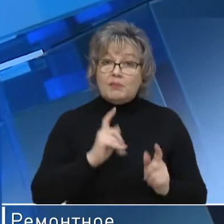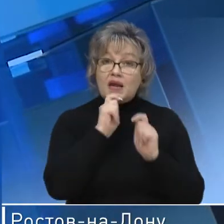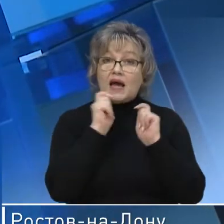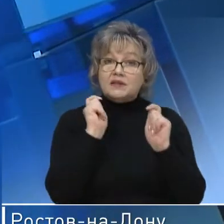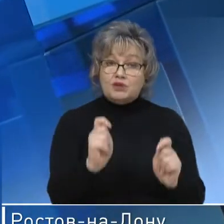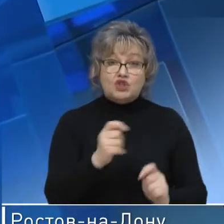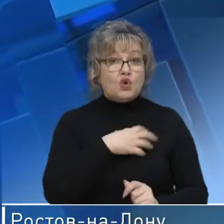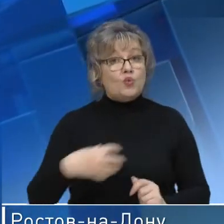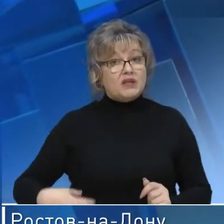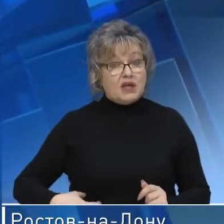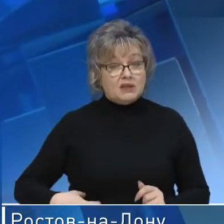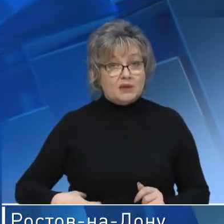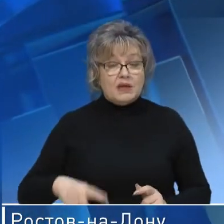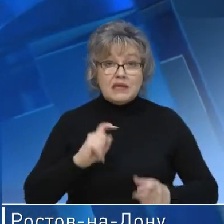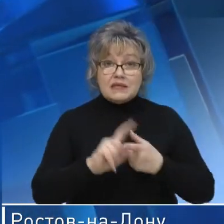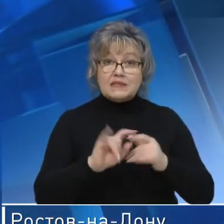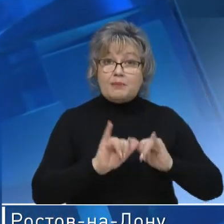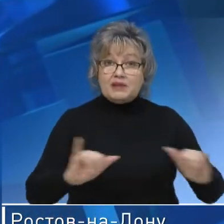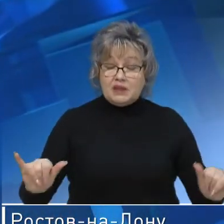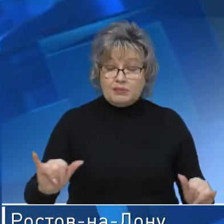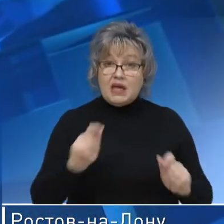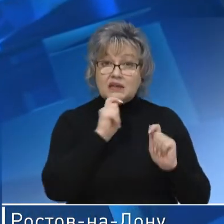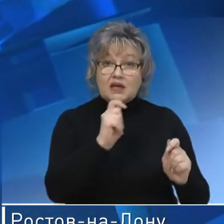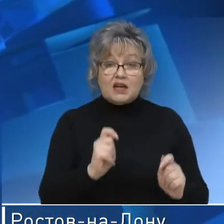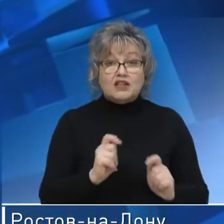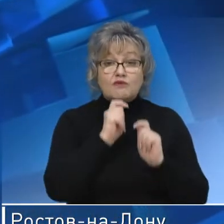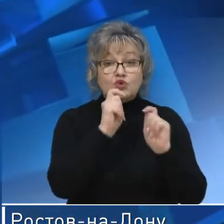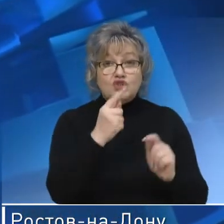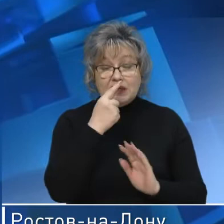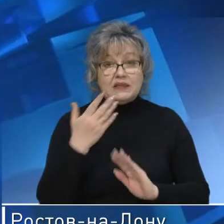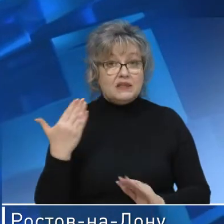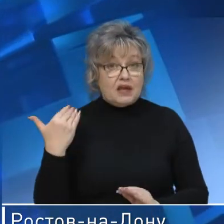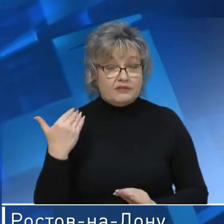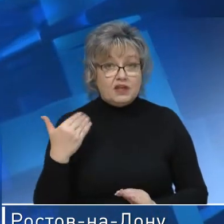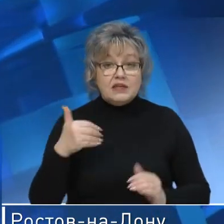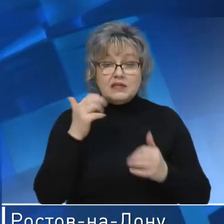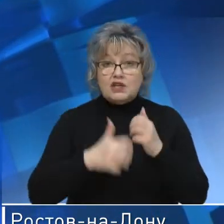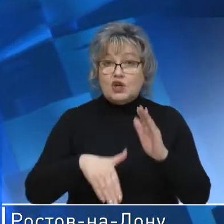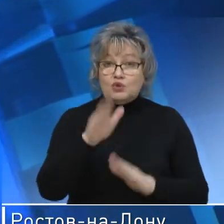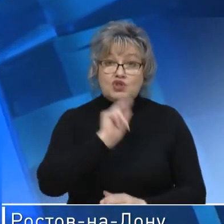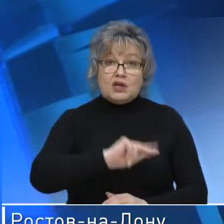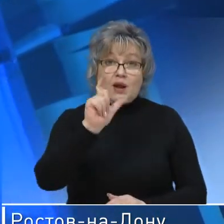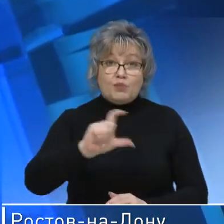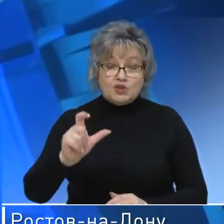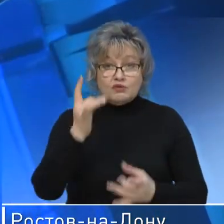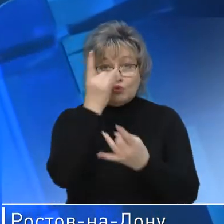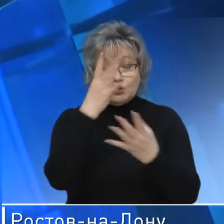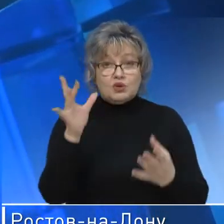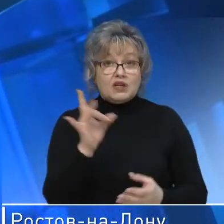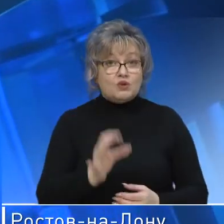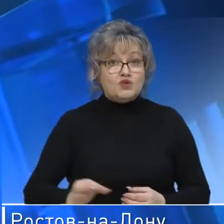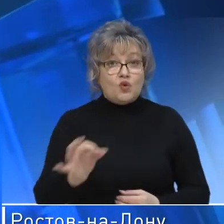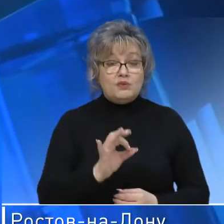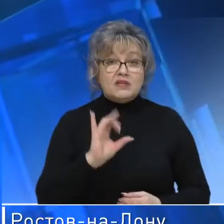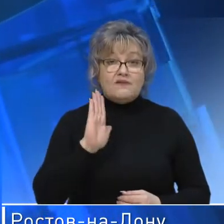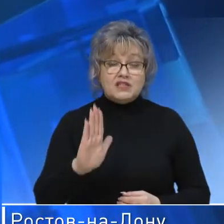отмечены губернатором. Но из-за пандемии награды им вручили лишь недавно. Среди лучших работников культуры Ростовской области